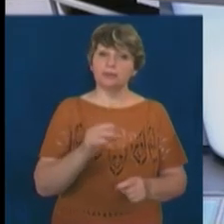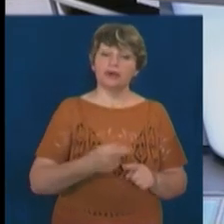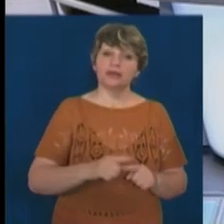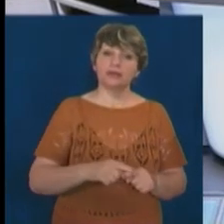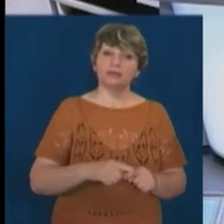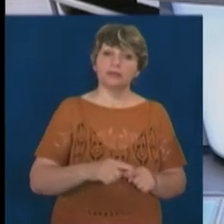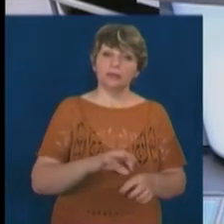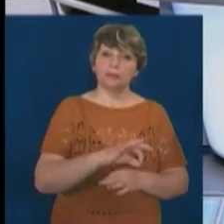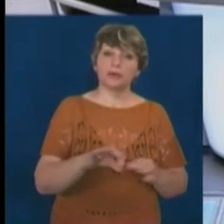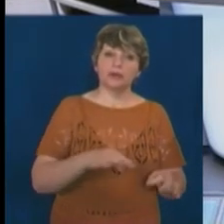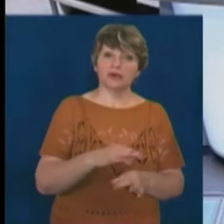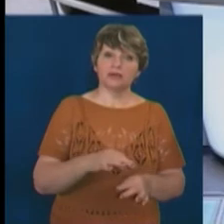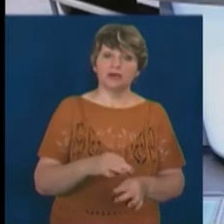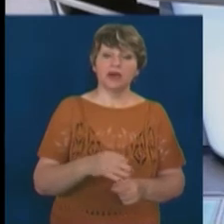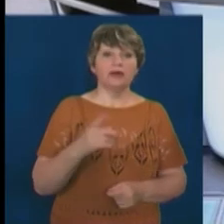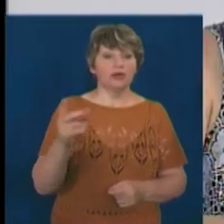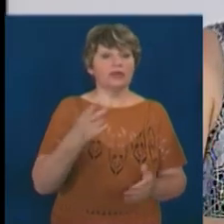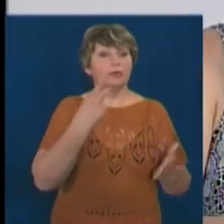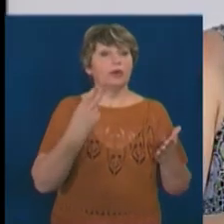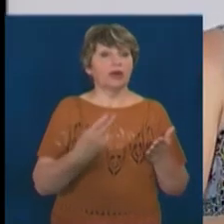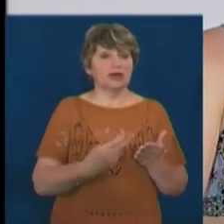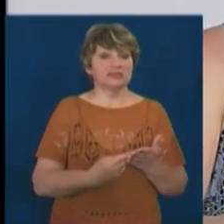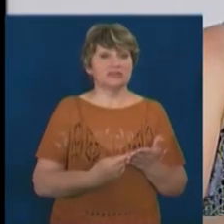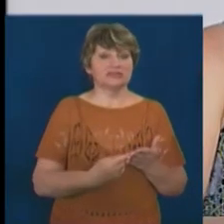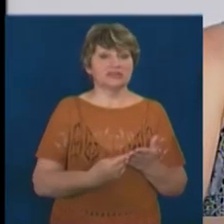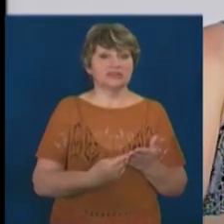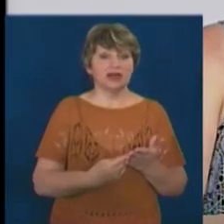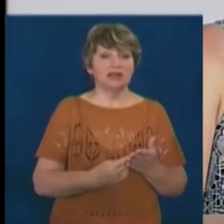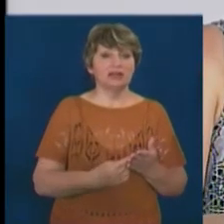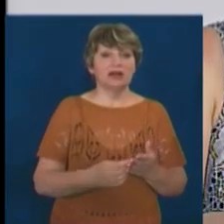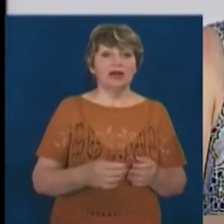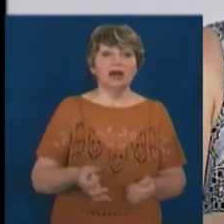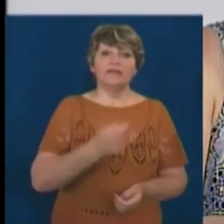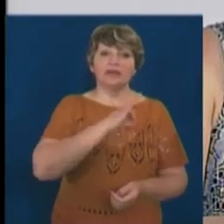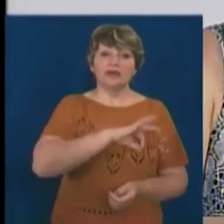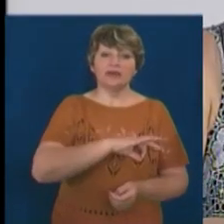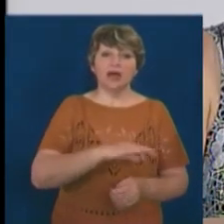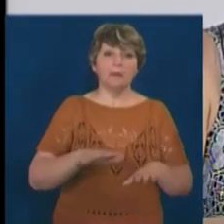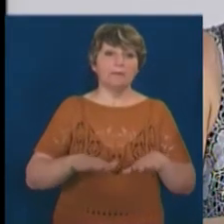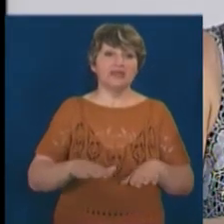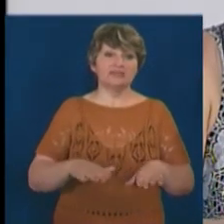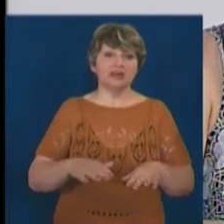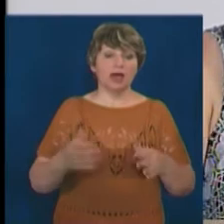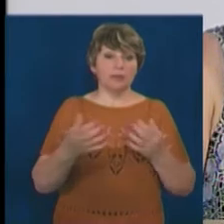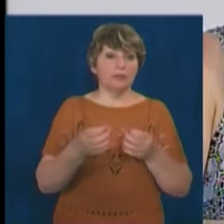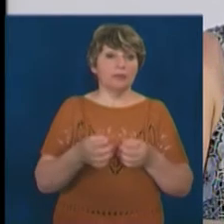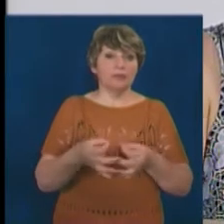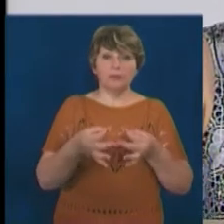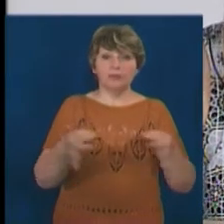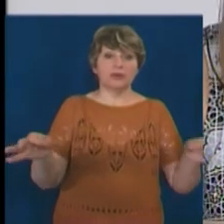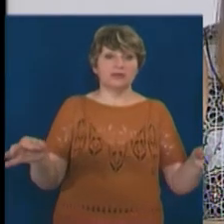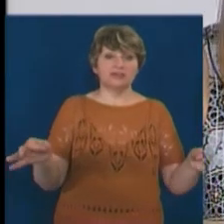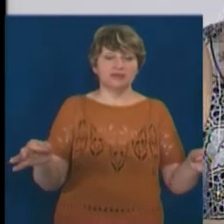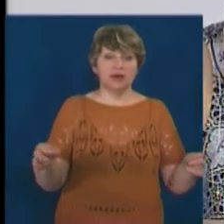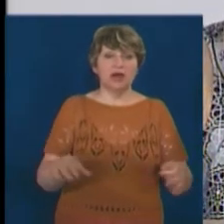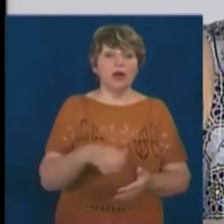Я хотіла б сказати, що Аліна показала нестандартний приклад використання міського простору. Основна її діяльність